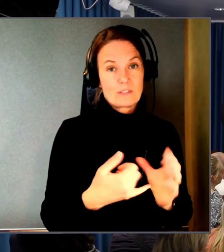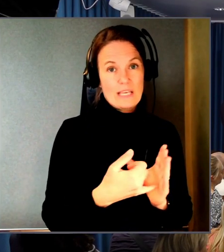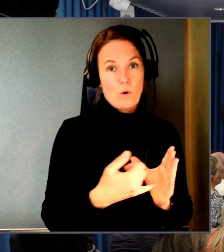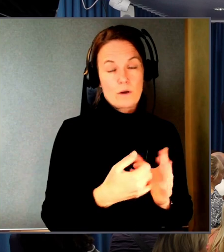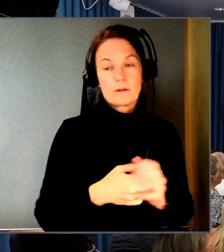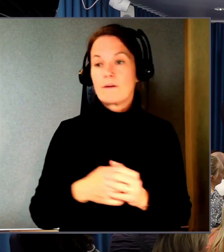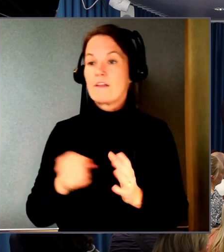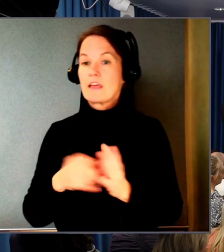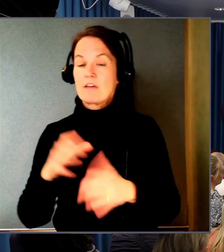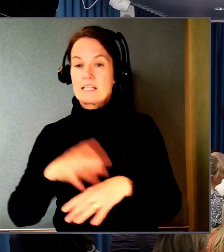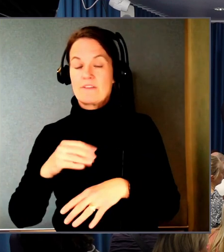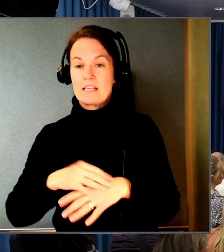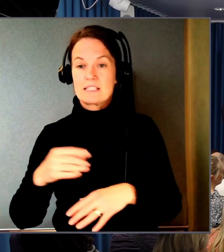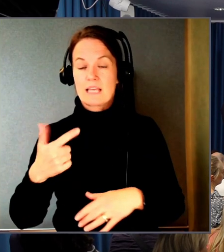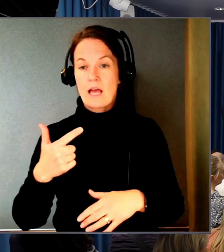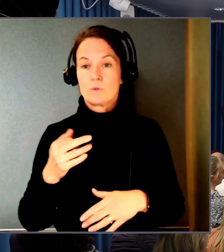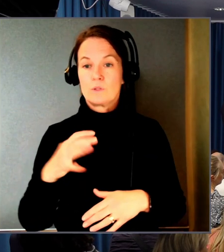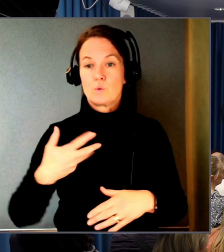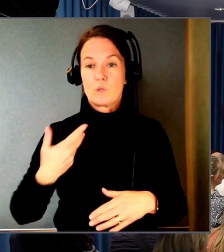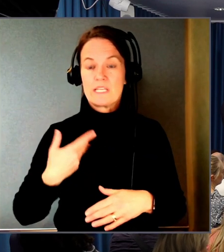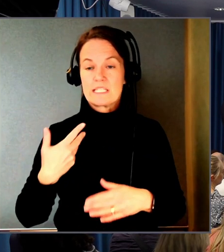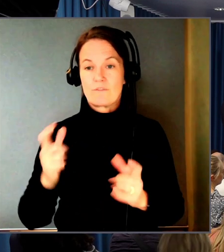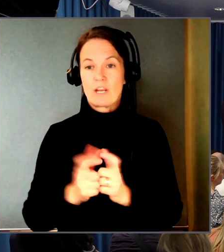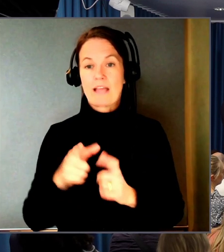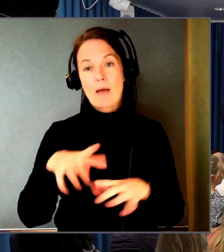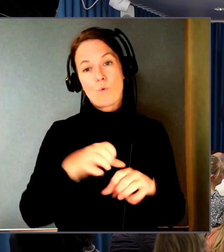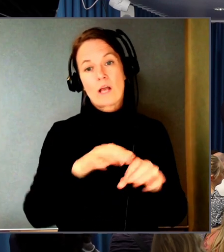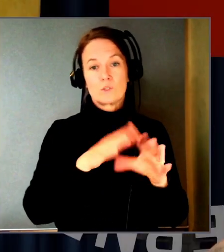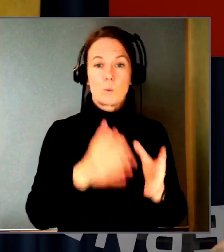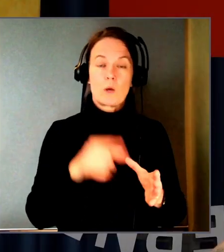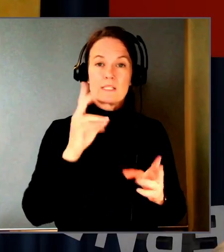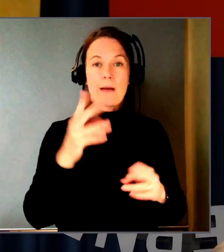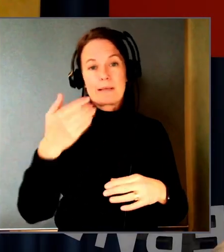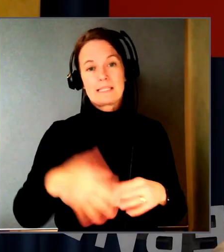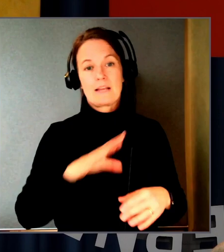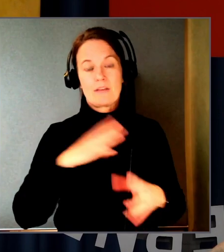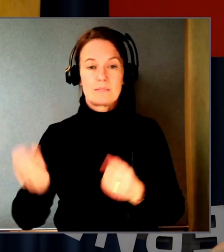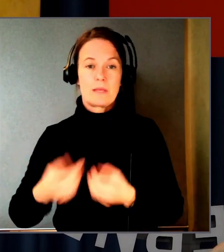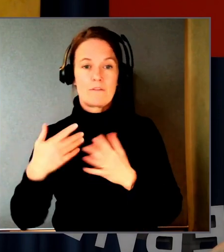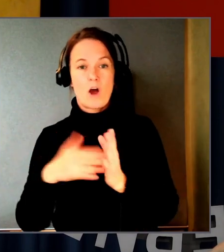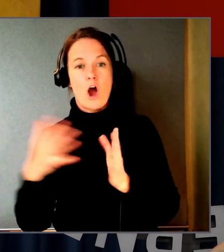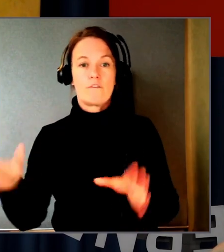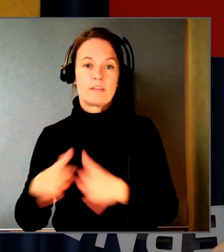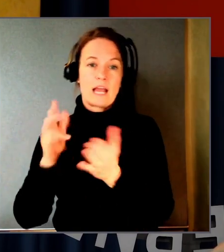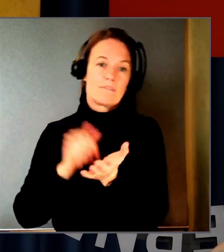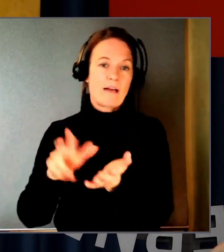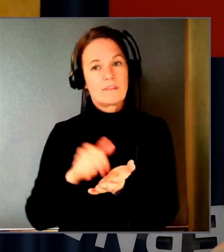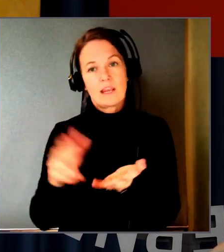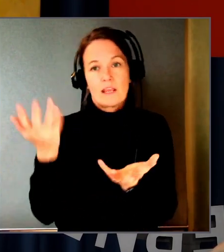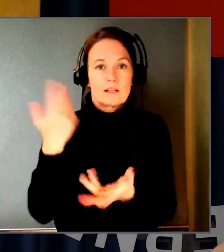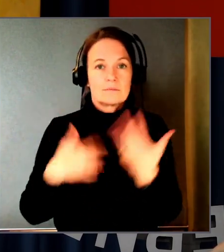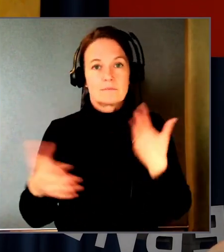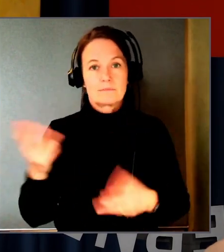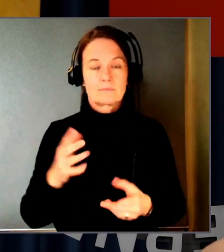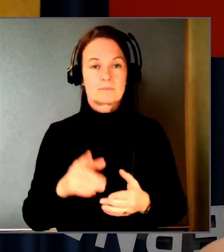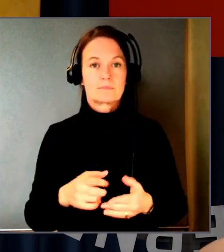Svenska turistföreningen kan man ju gissa att det finns här bokade stugor och så på samma sajt inspireras av fjällvandring. Ungefär